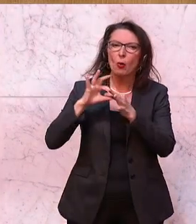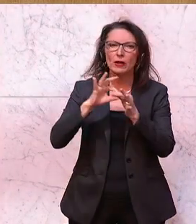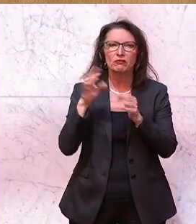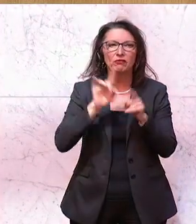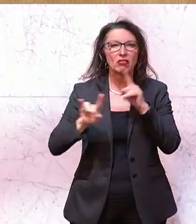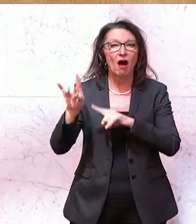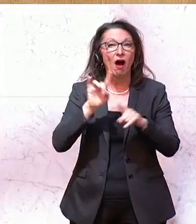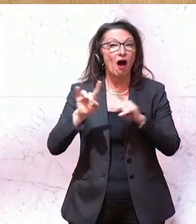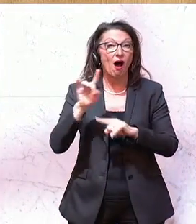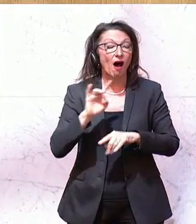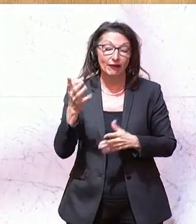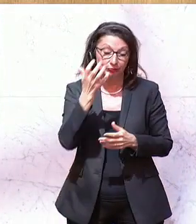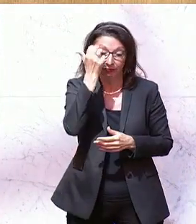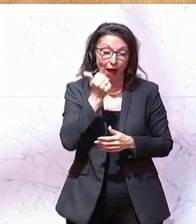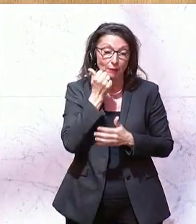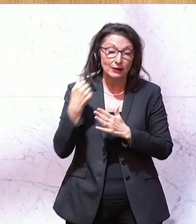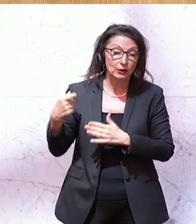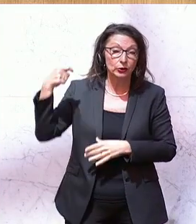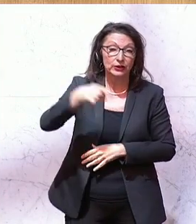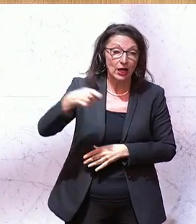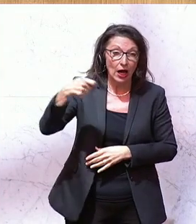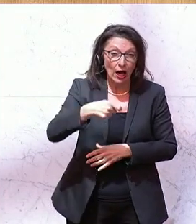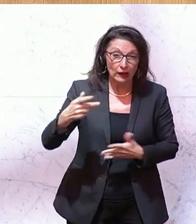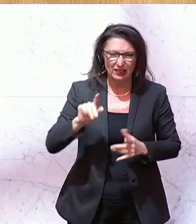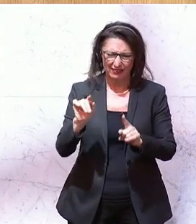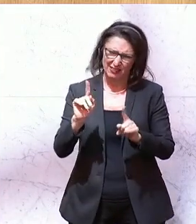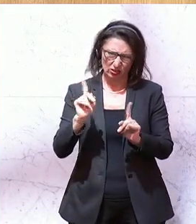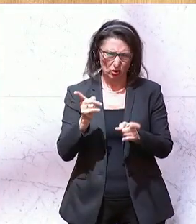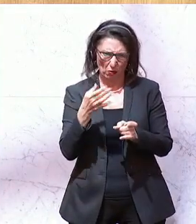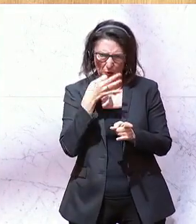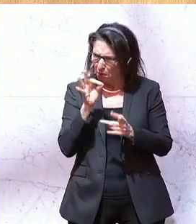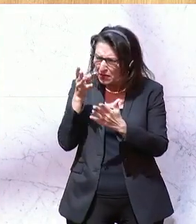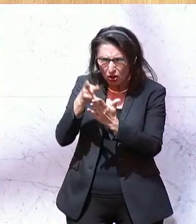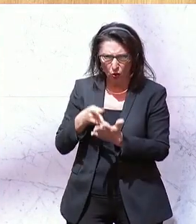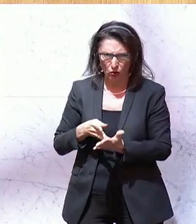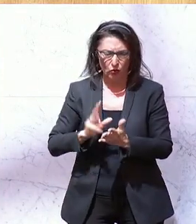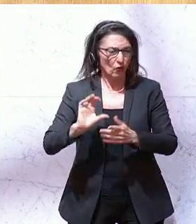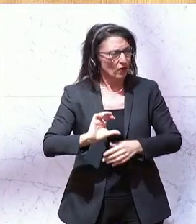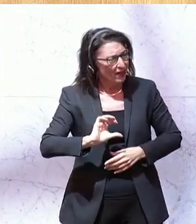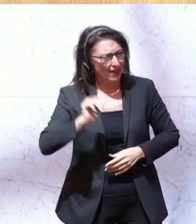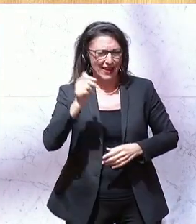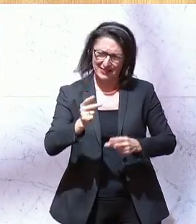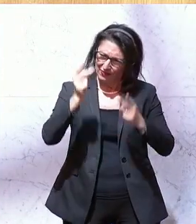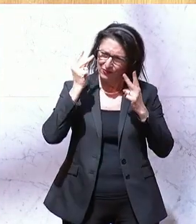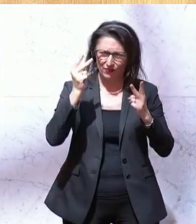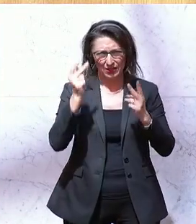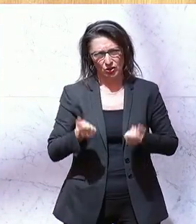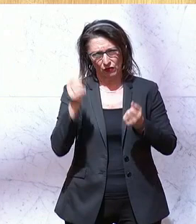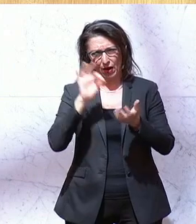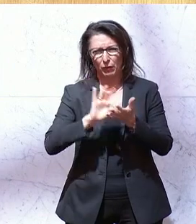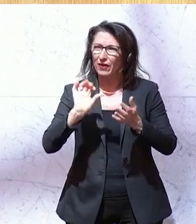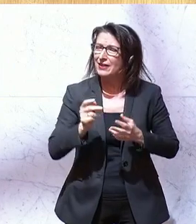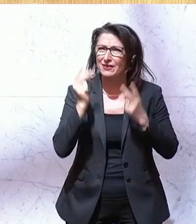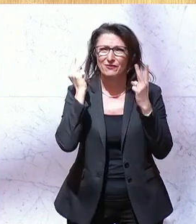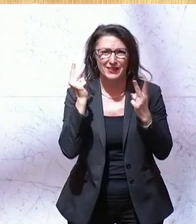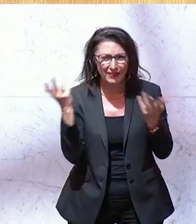stehen, die Terrororganisationen zu unterstützen, sollten wir auch besser kontrollieren. Und der oberste Schwerpunkt, die oberste Priorität ist